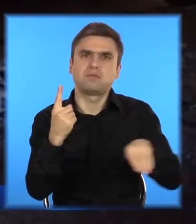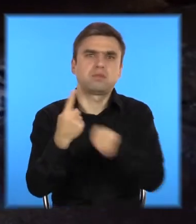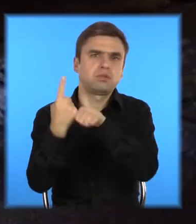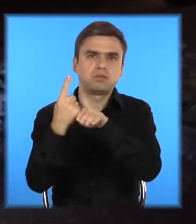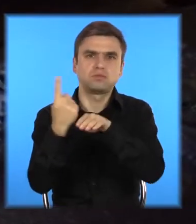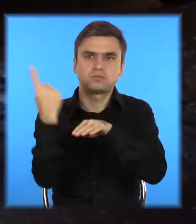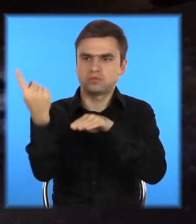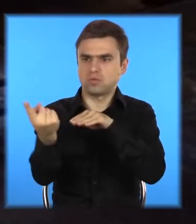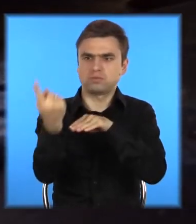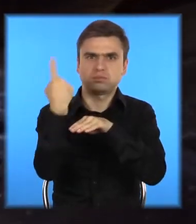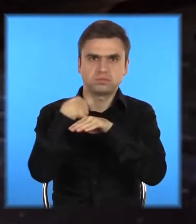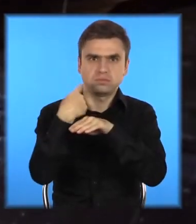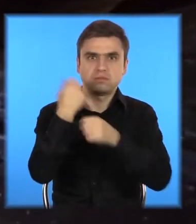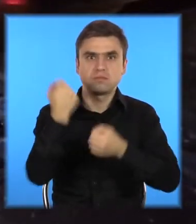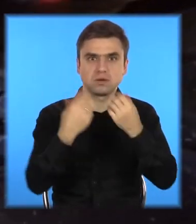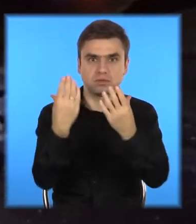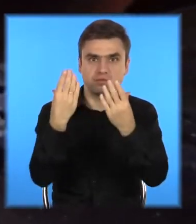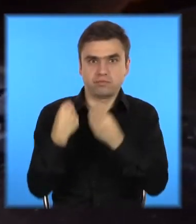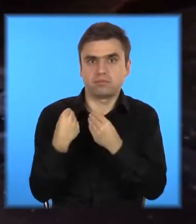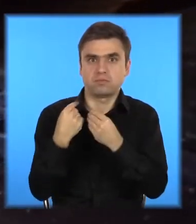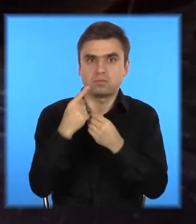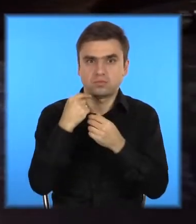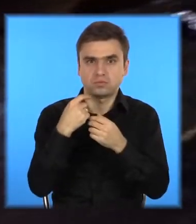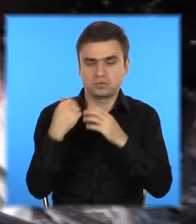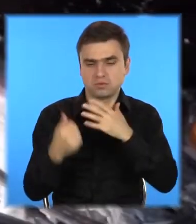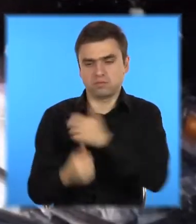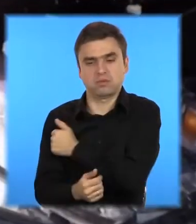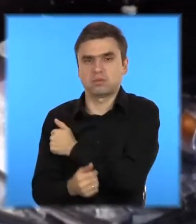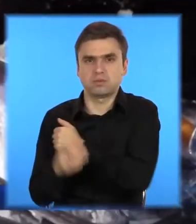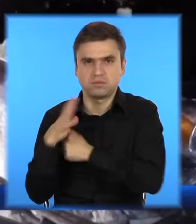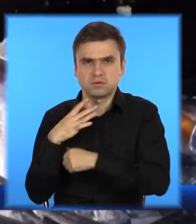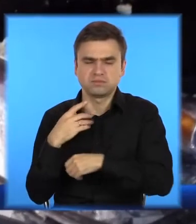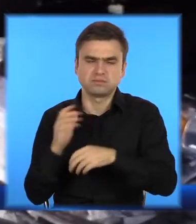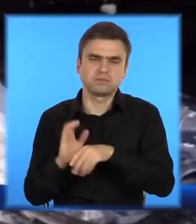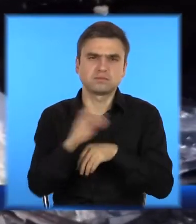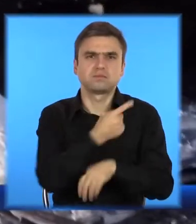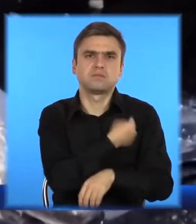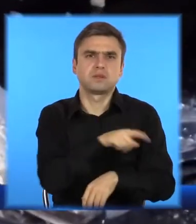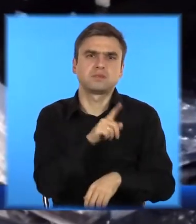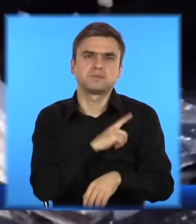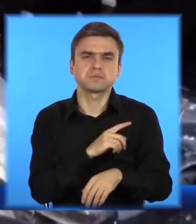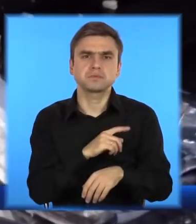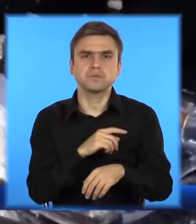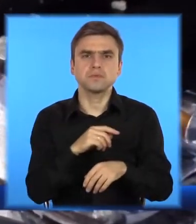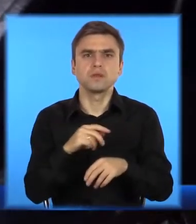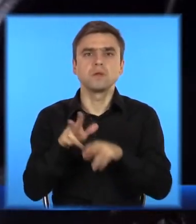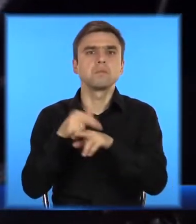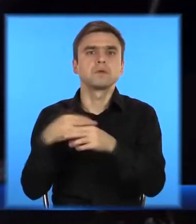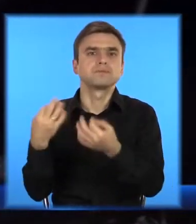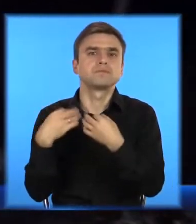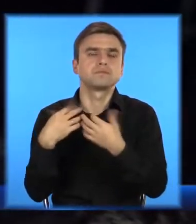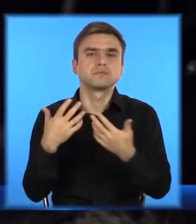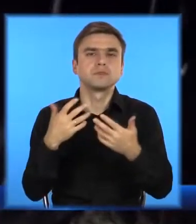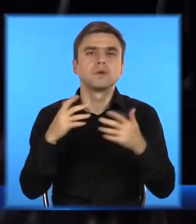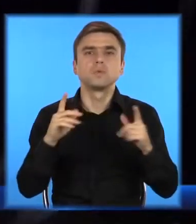плеча. За словами правоохоронців, причиною підвищеної аварійності того вечора стала сильна злива та недотримання водіями